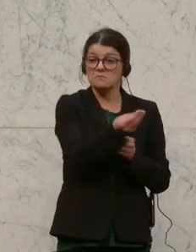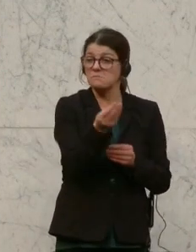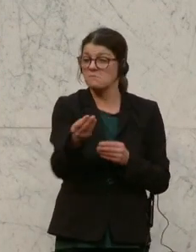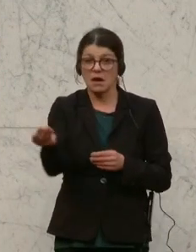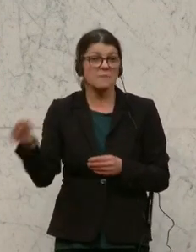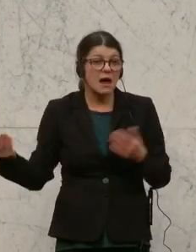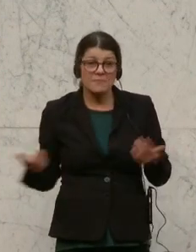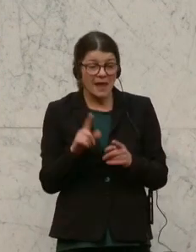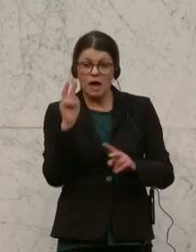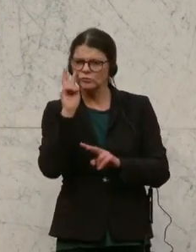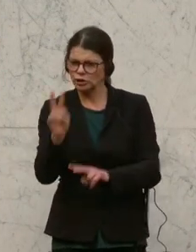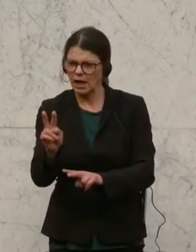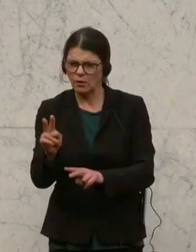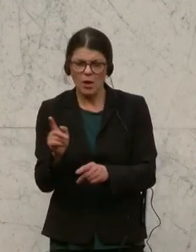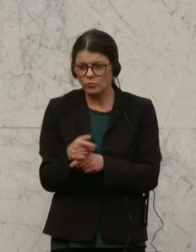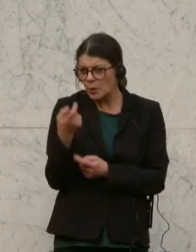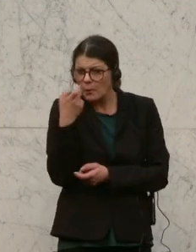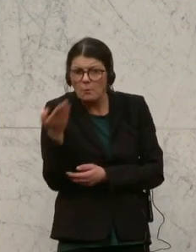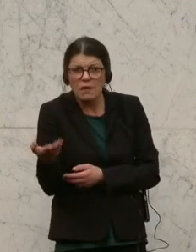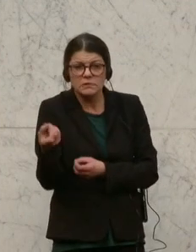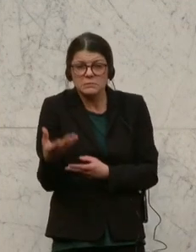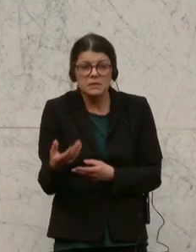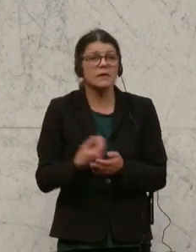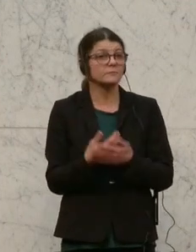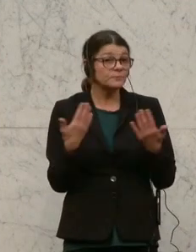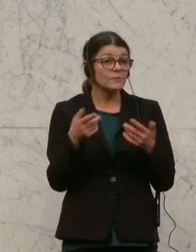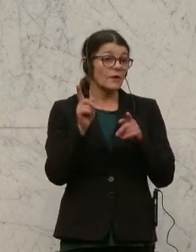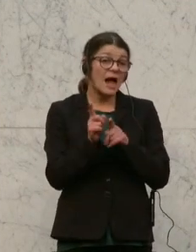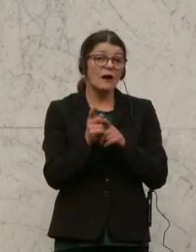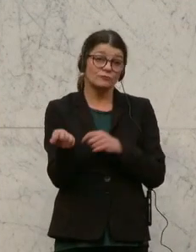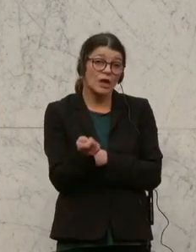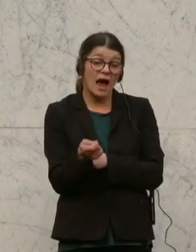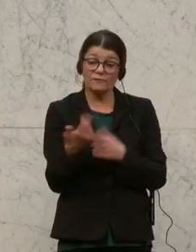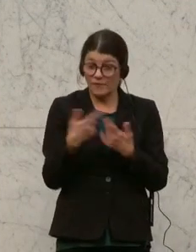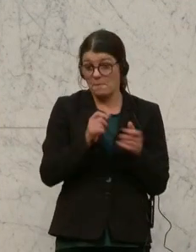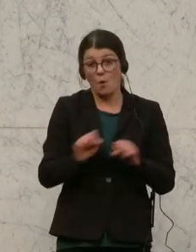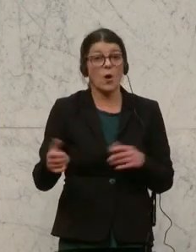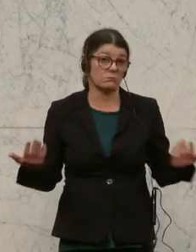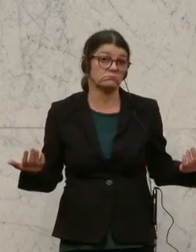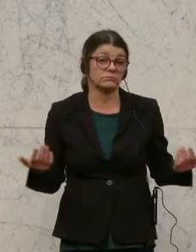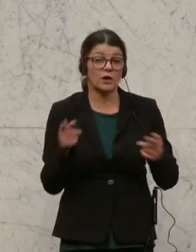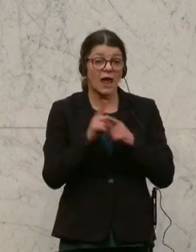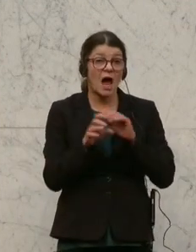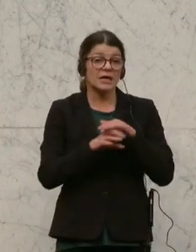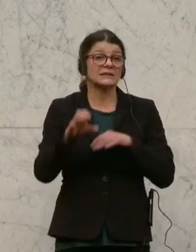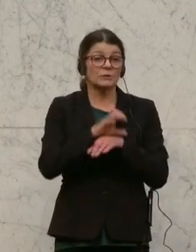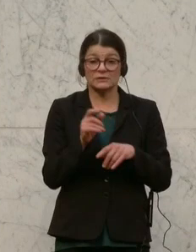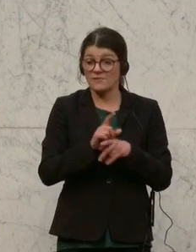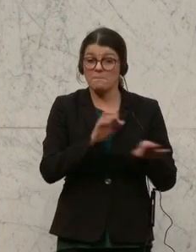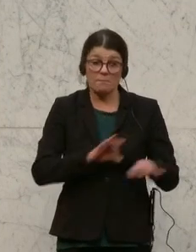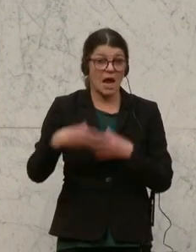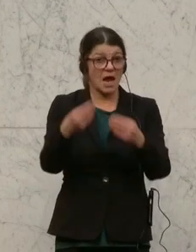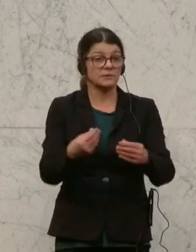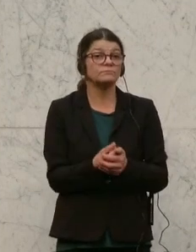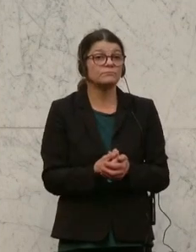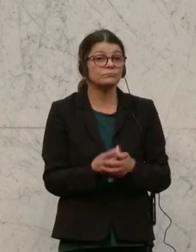einfach hinsehen und sich darum kümmern und auch strafen, wo es möglich ist und vor allen Dingen auch die Ressourcen bereitzustellen, um